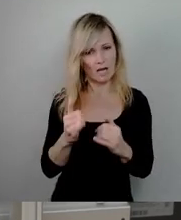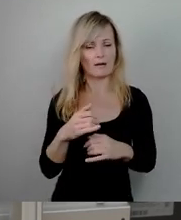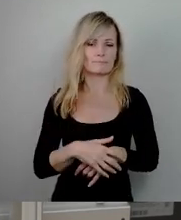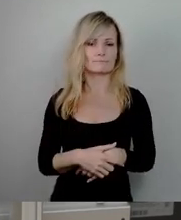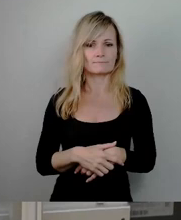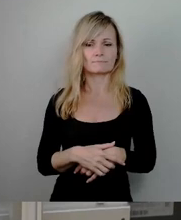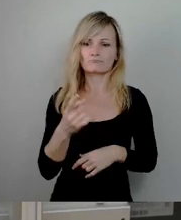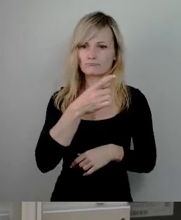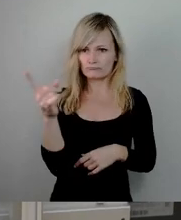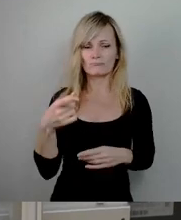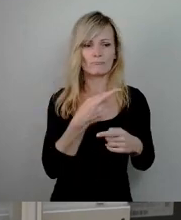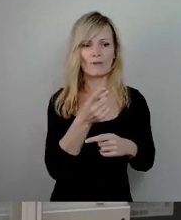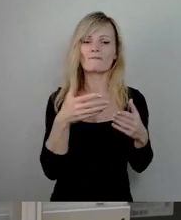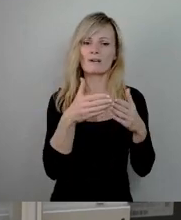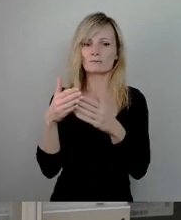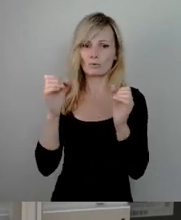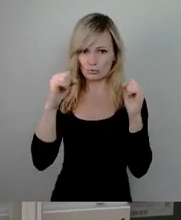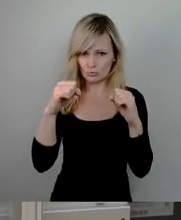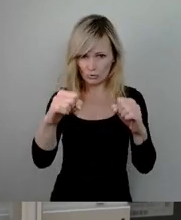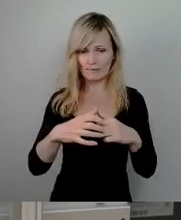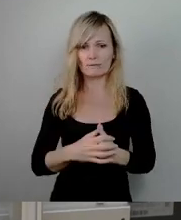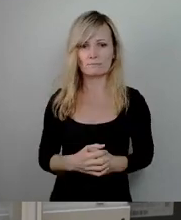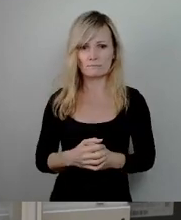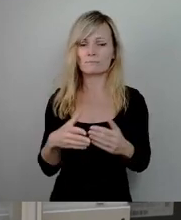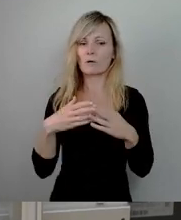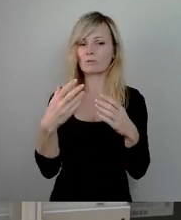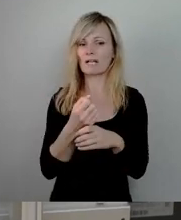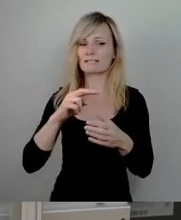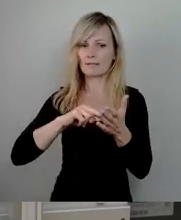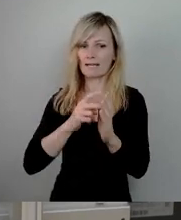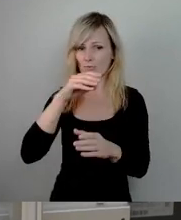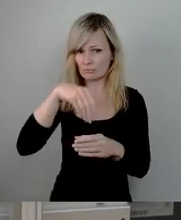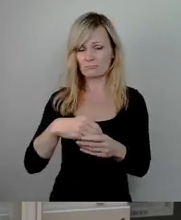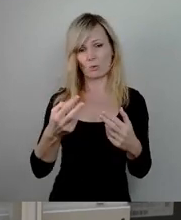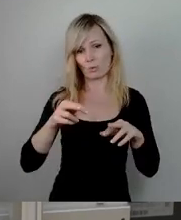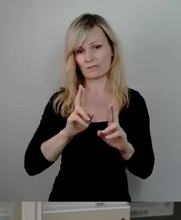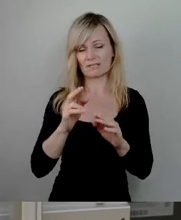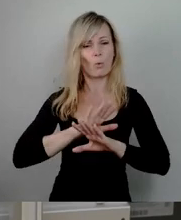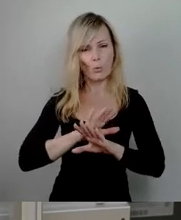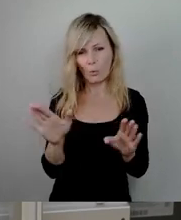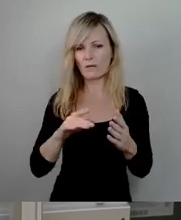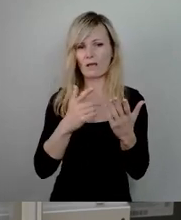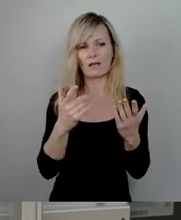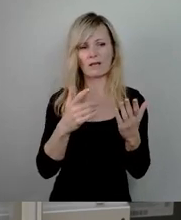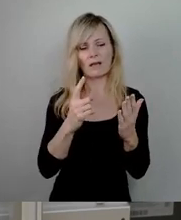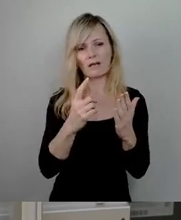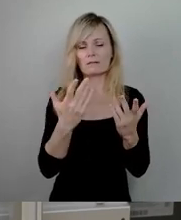das natürlich in der Haushaltsplanung berücksichtigen, ohne Abstriche, finanziell,